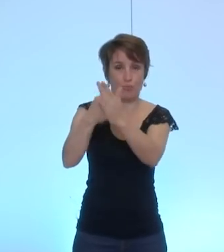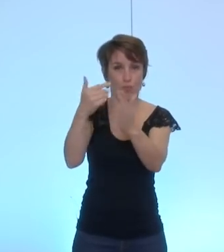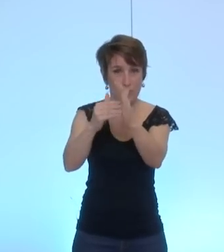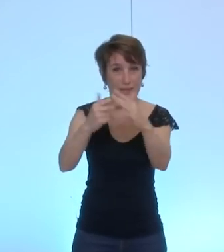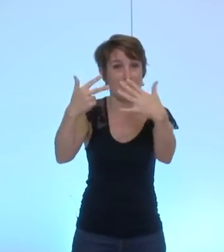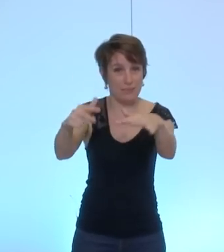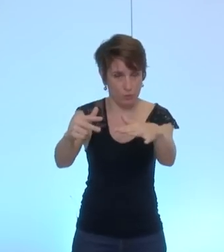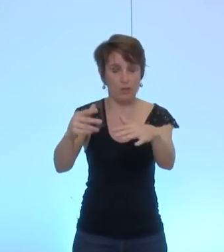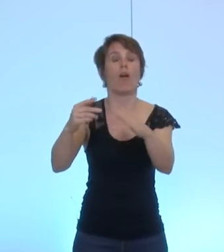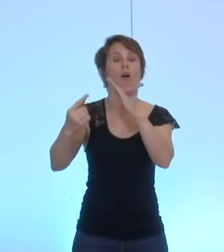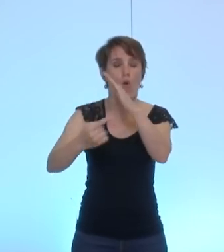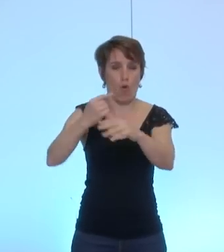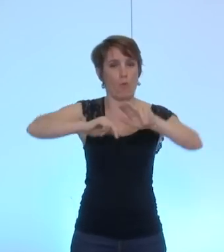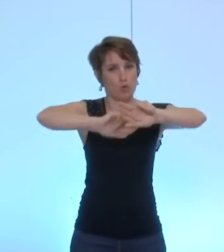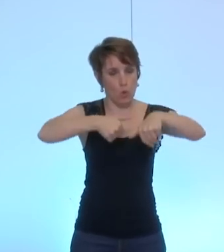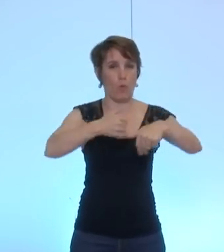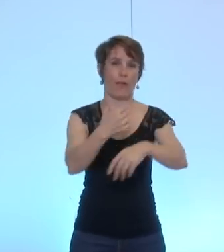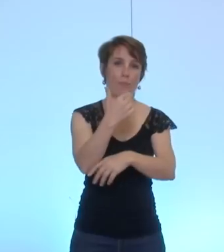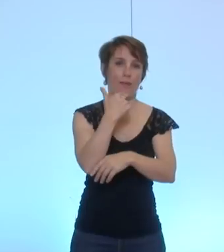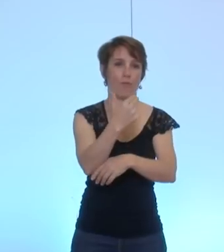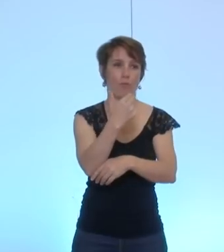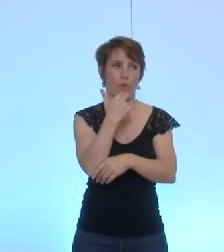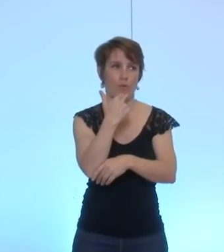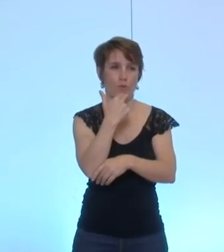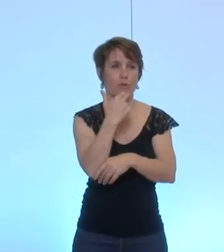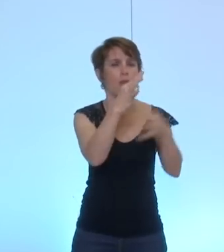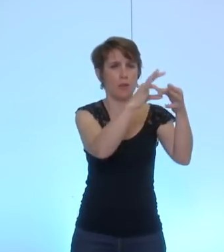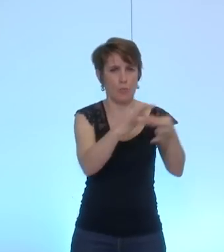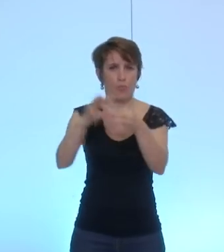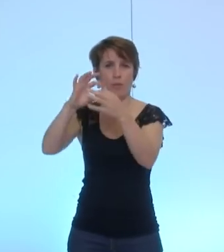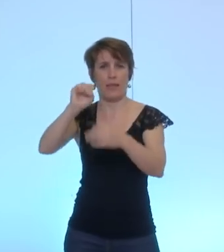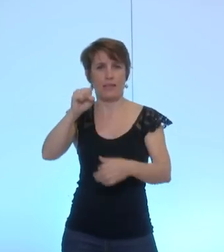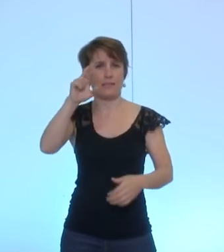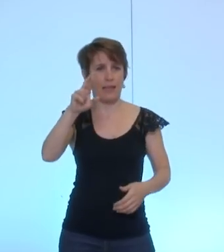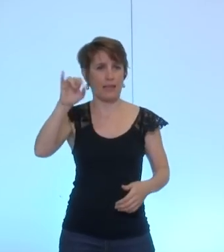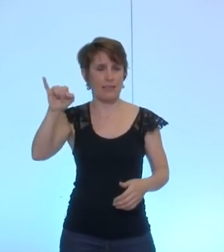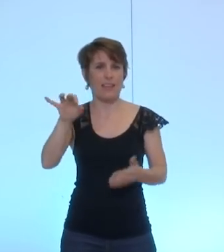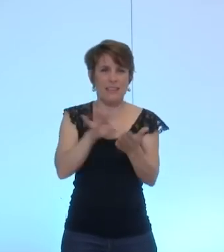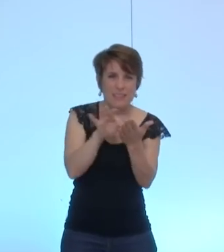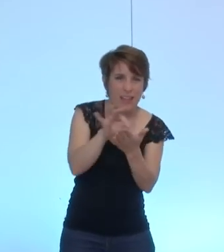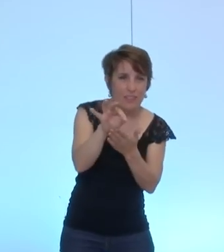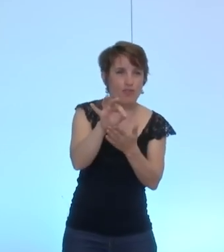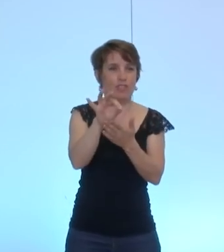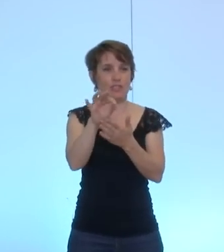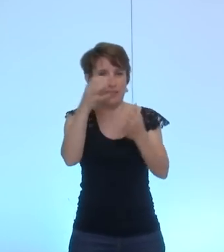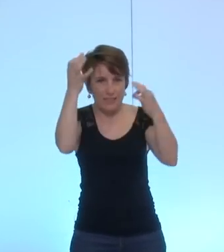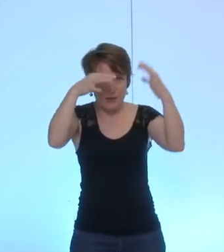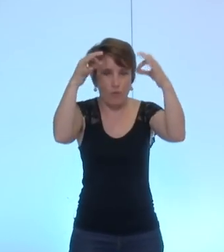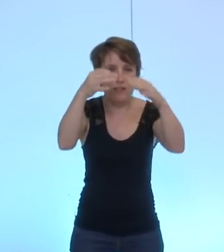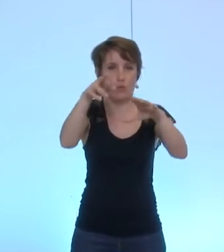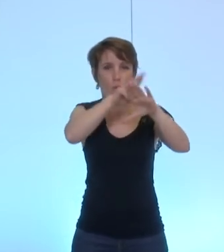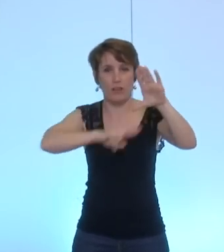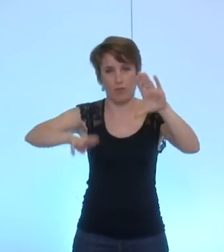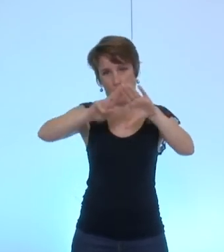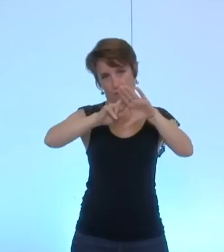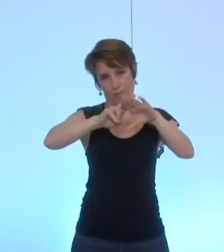contractualisation de performance en lien, cette fois-ci, avec la SRI, stratégie d'innovation régionale, régionale